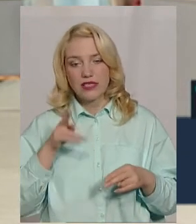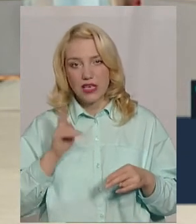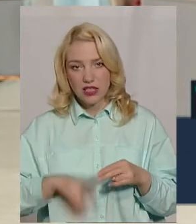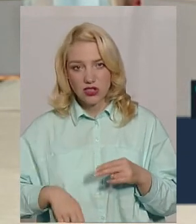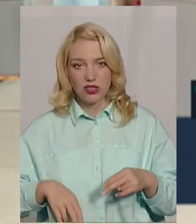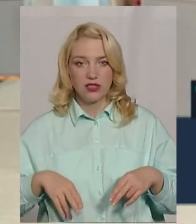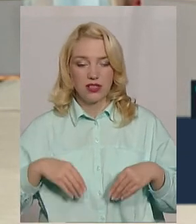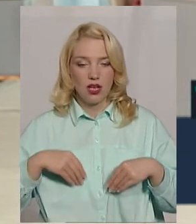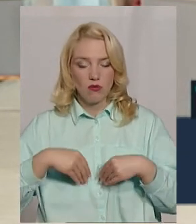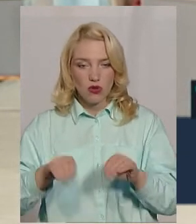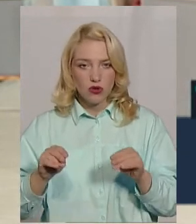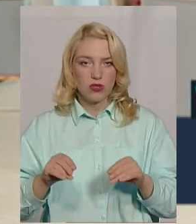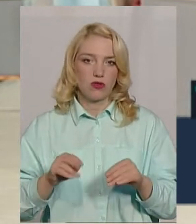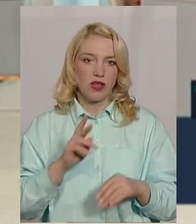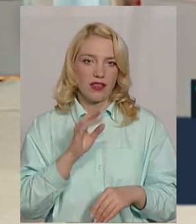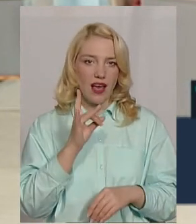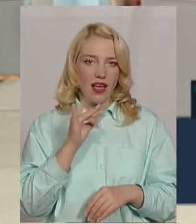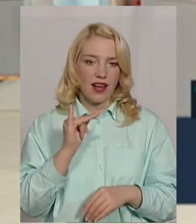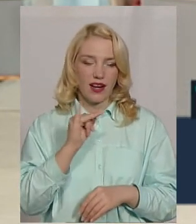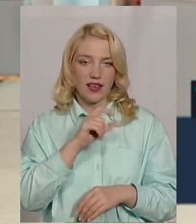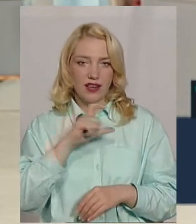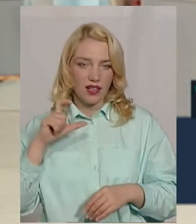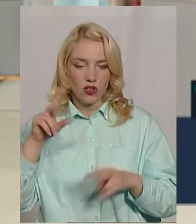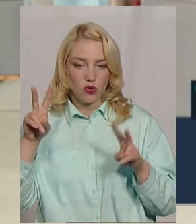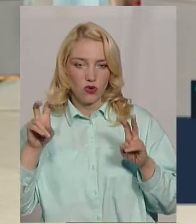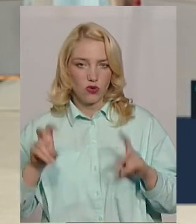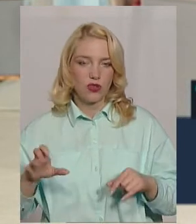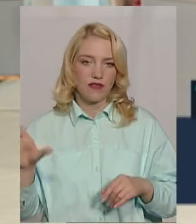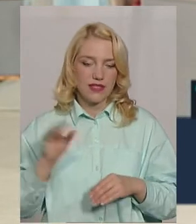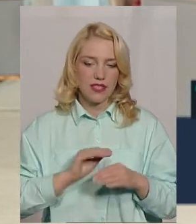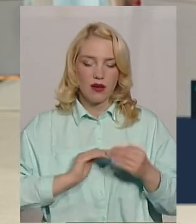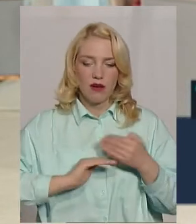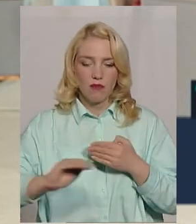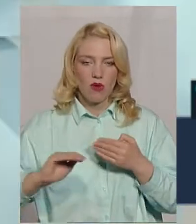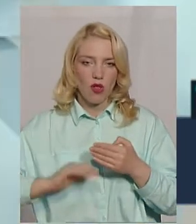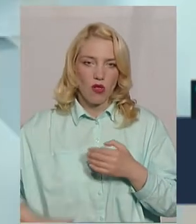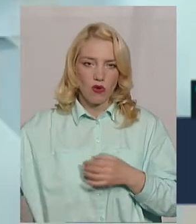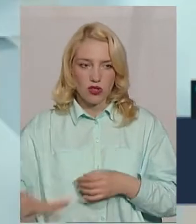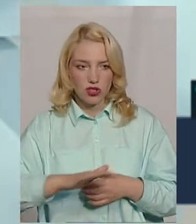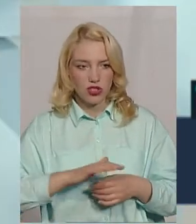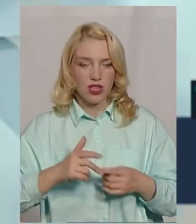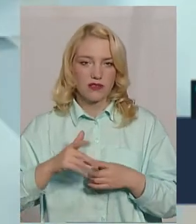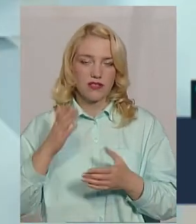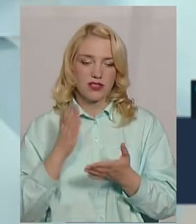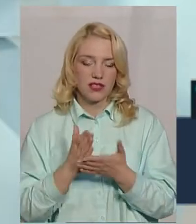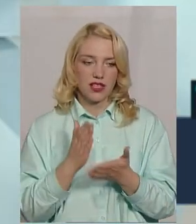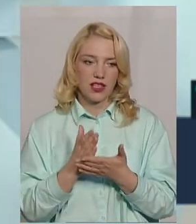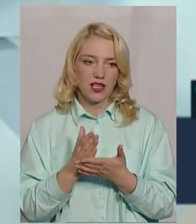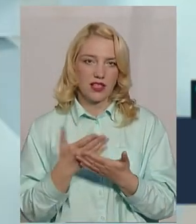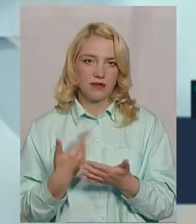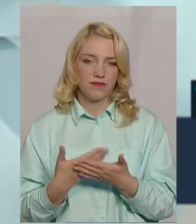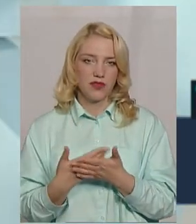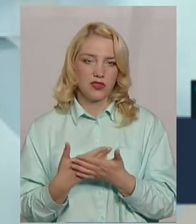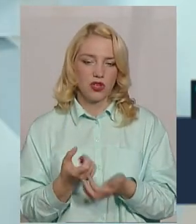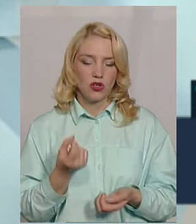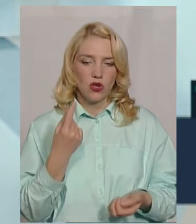посів ярих культур. Вся посівна площа в цьому році складає десь в